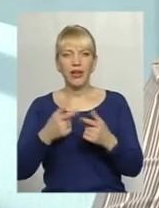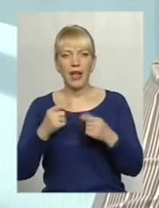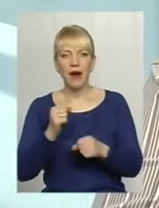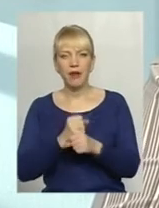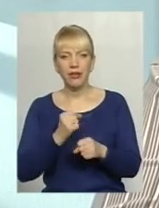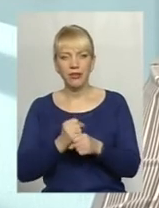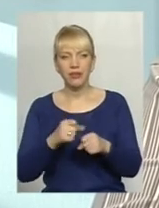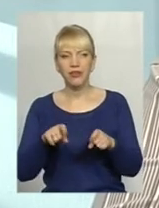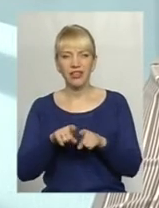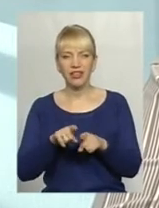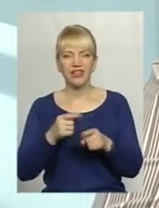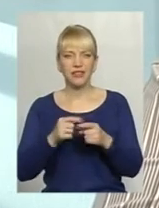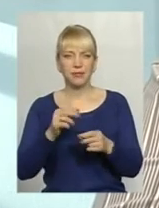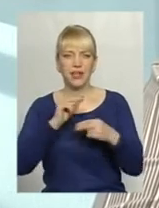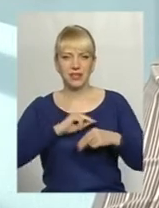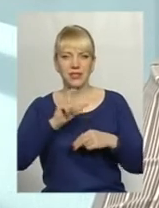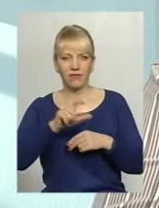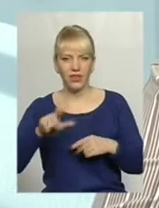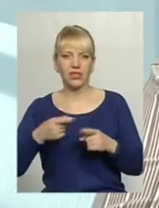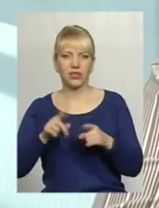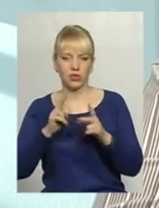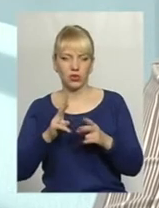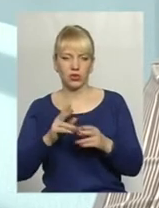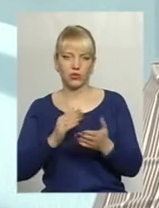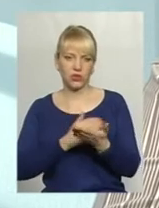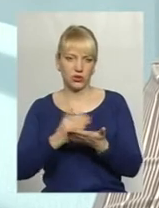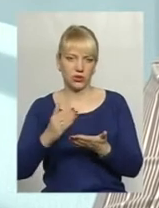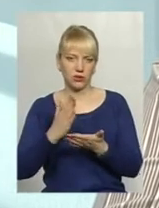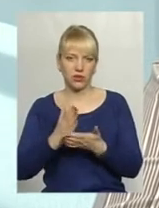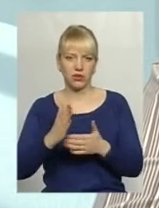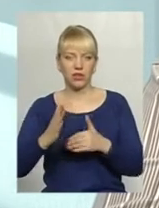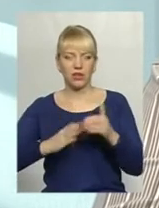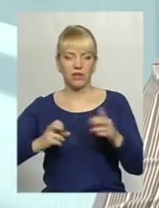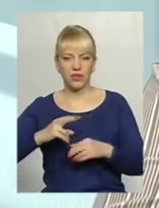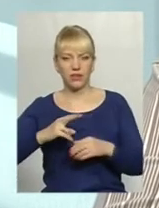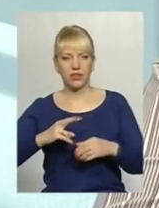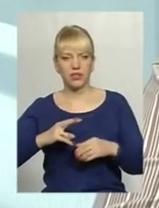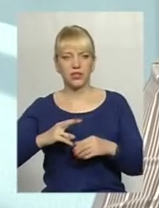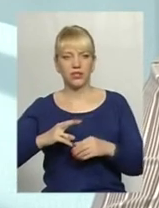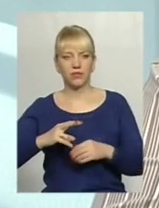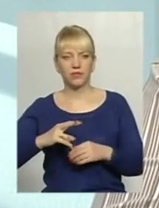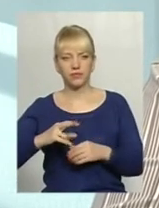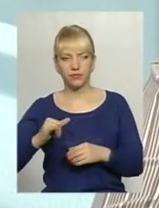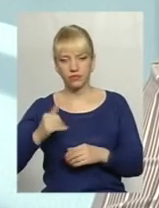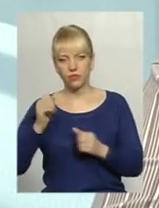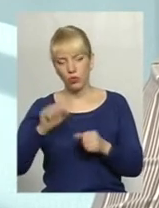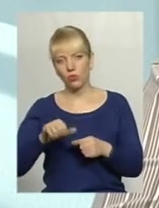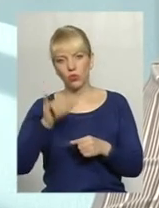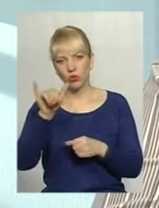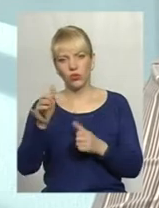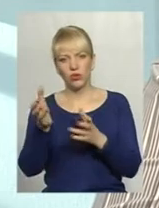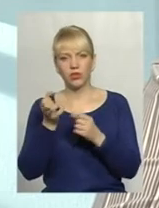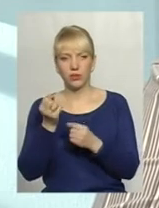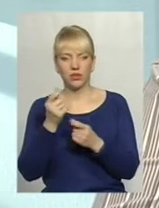фахівці і соціальна робота, теж достатньо високого кваліфікаційного рівня, і можна отримати